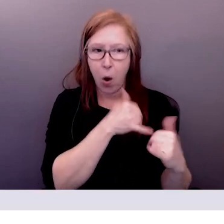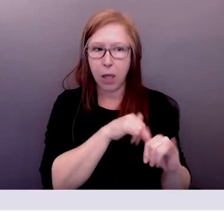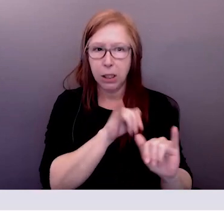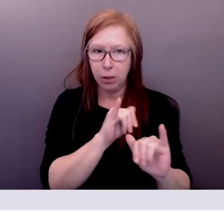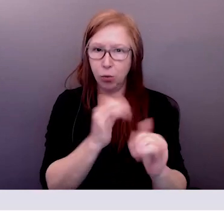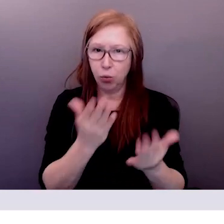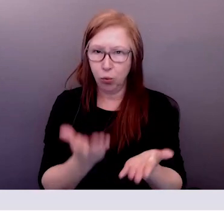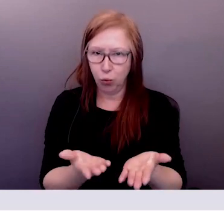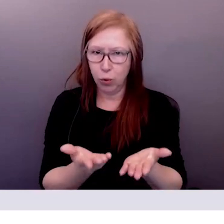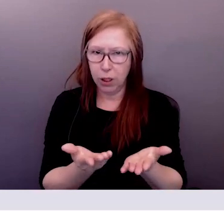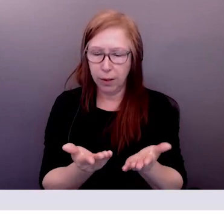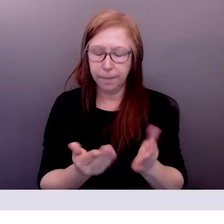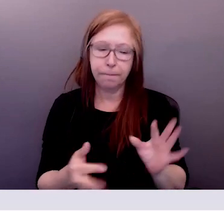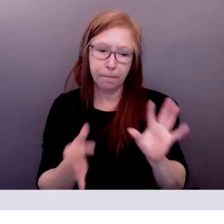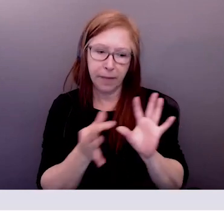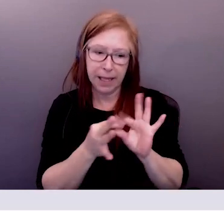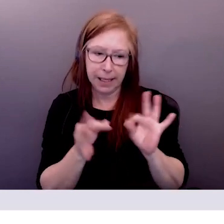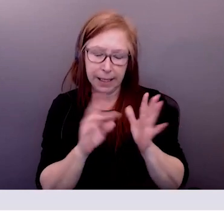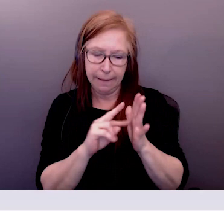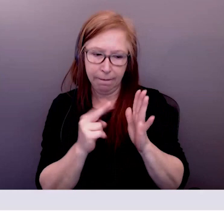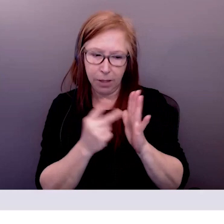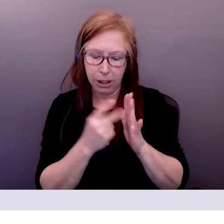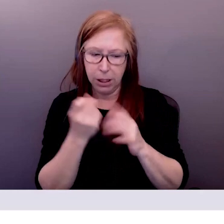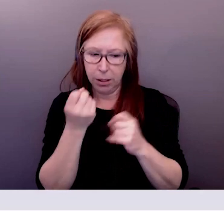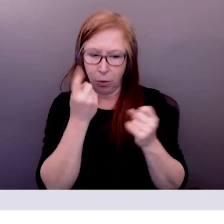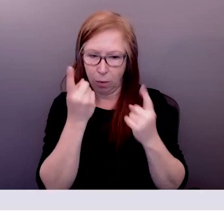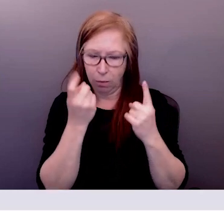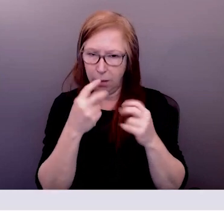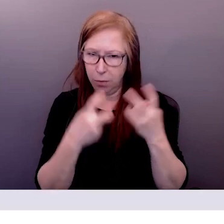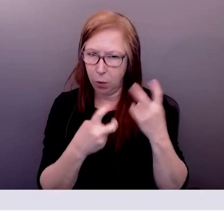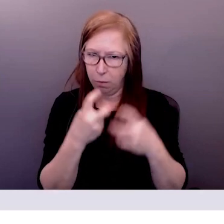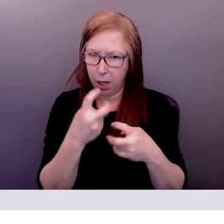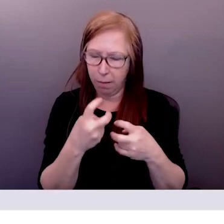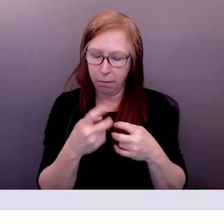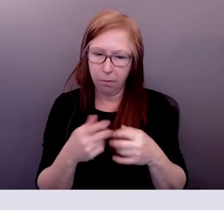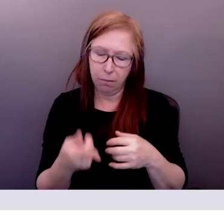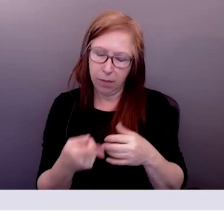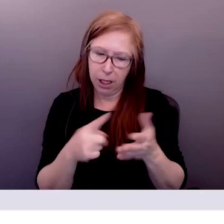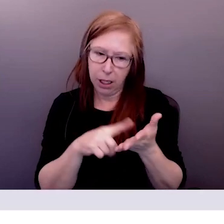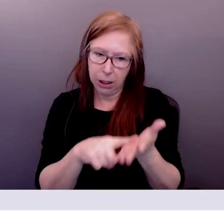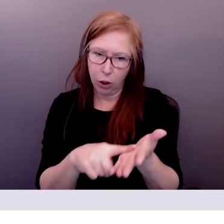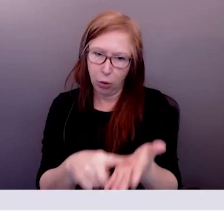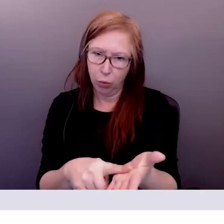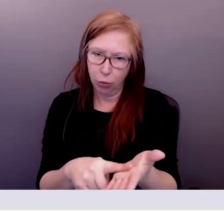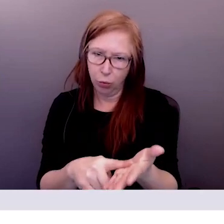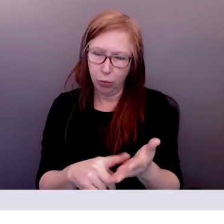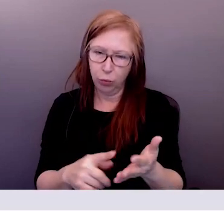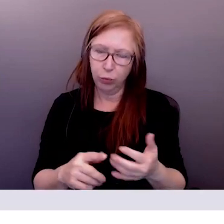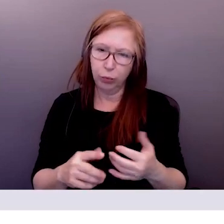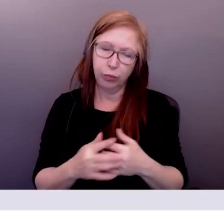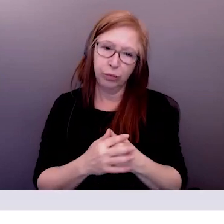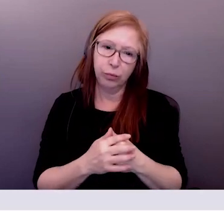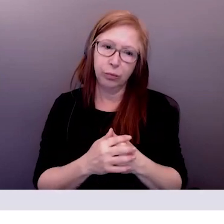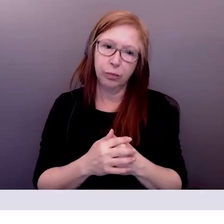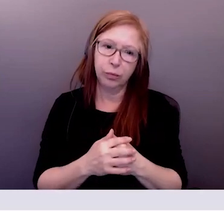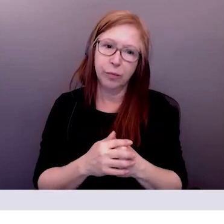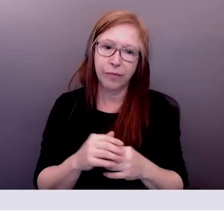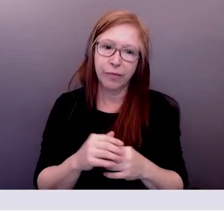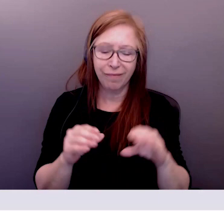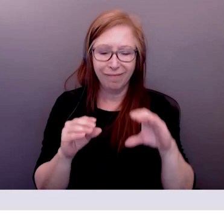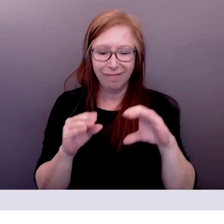problème qui devraient être pris en compte d'un point de vue d'intégration et de transformation aussi et comment cela